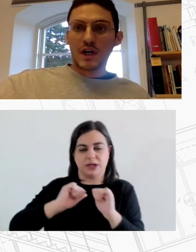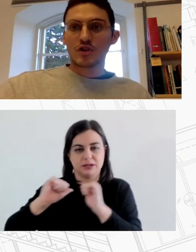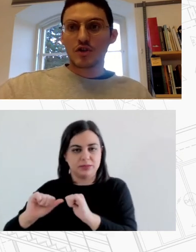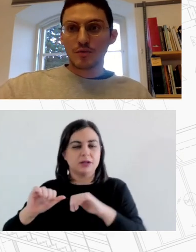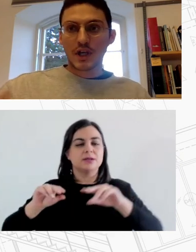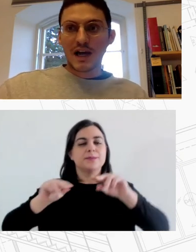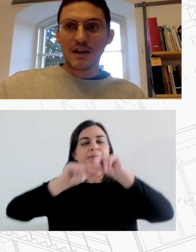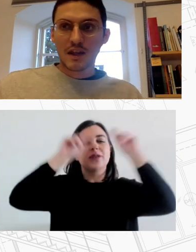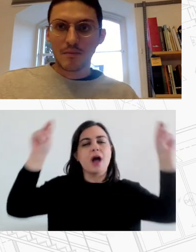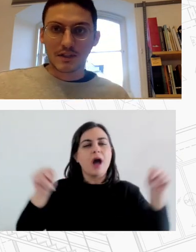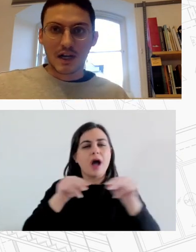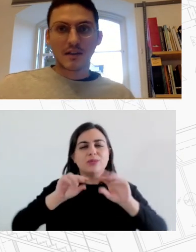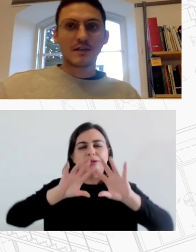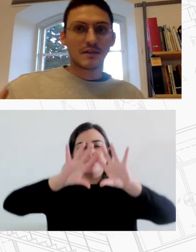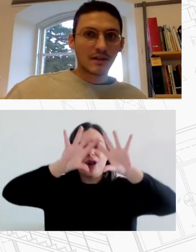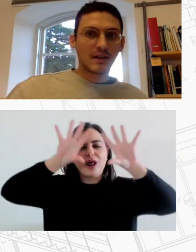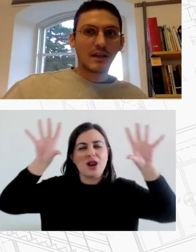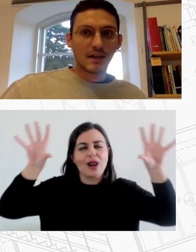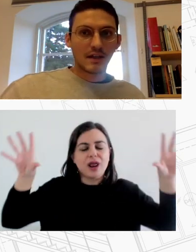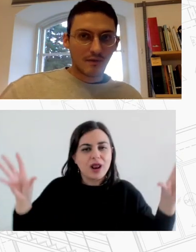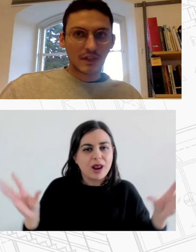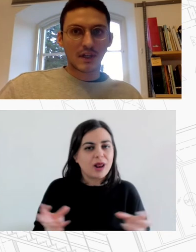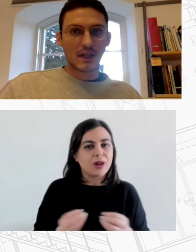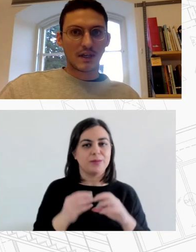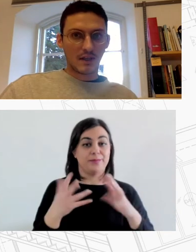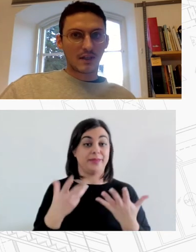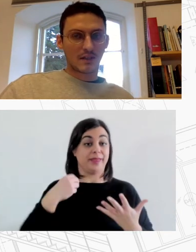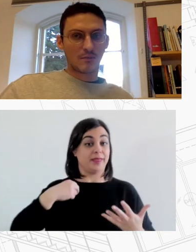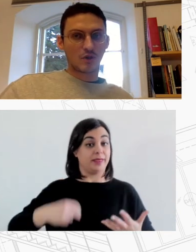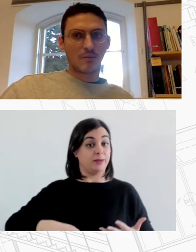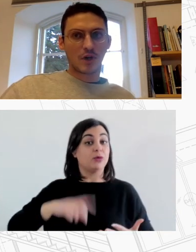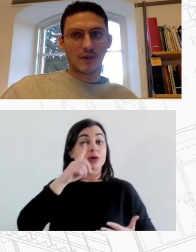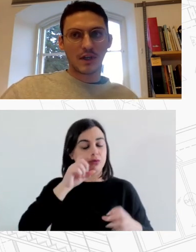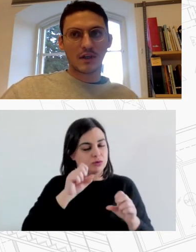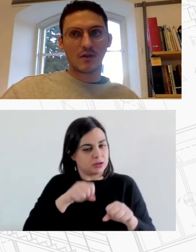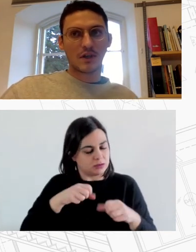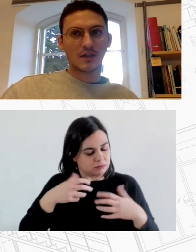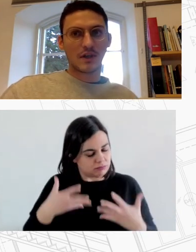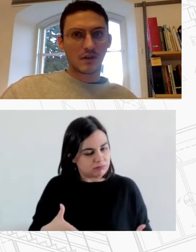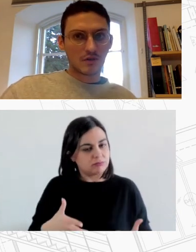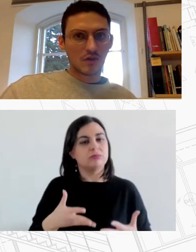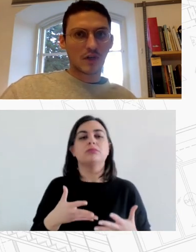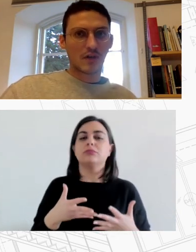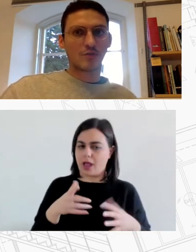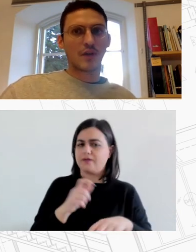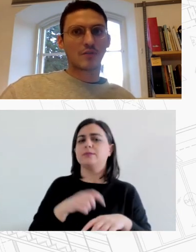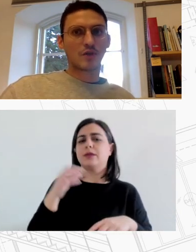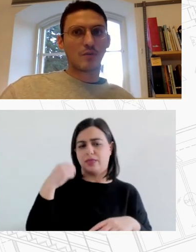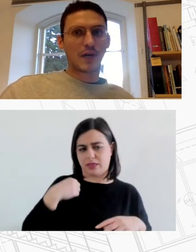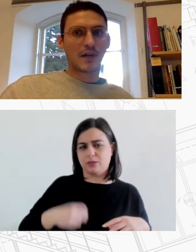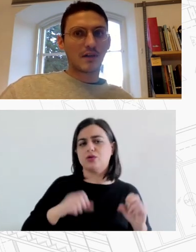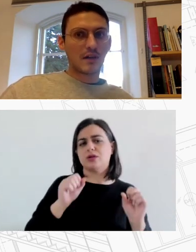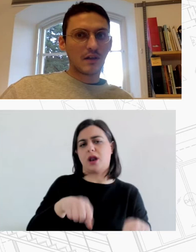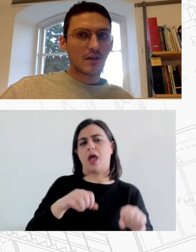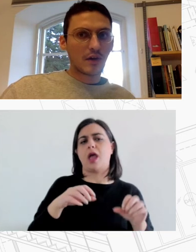Δήμος Νάωσος όπως και άλλοι Δήμοι της Ελλάδας είναι ένας Δήμος σε δημογραφική και κοινωνική συρρύπνωση ο νεαρός πληθυσμός